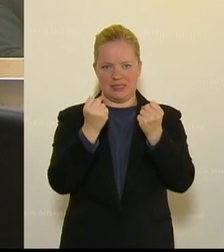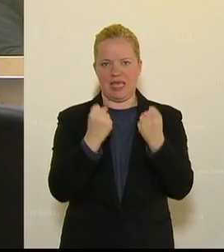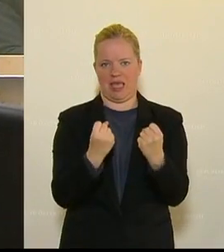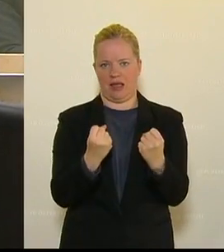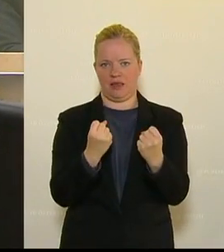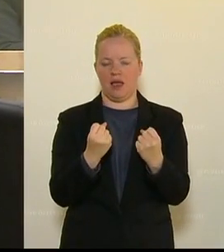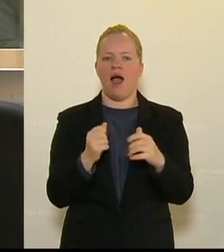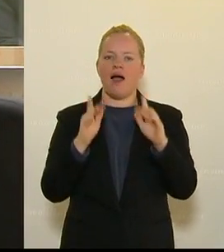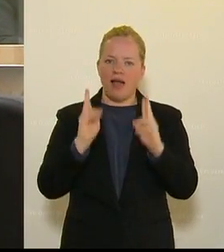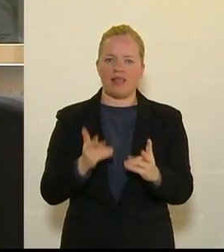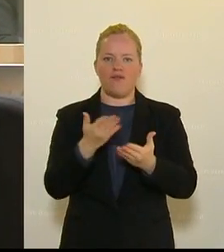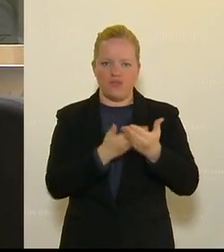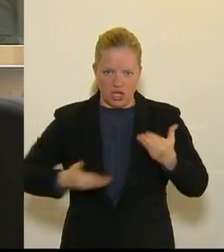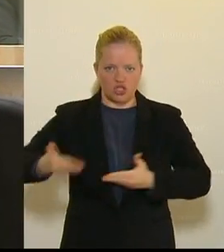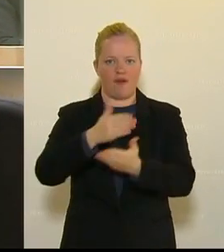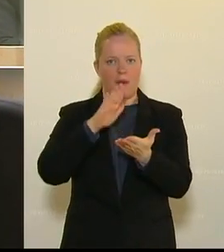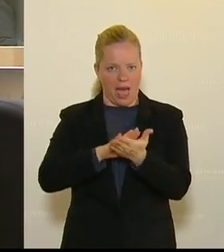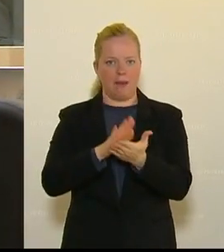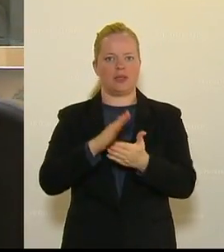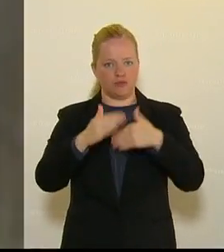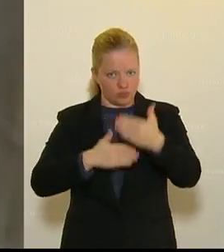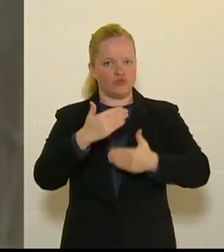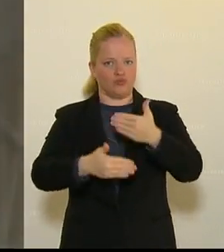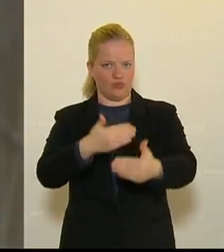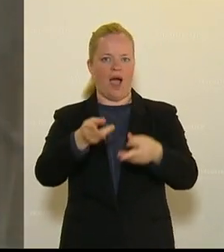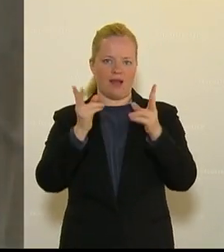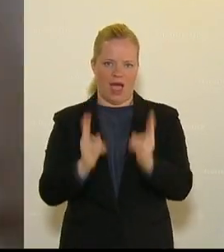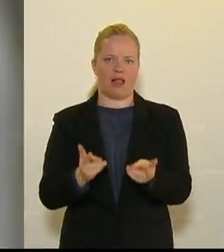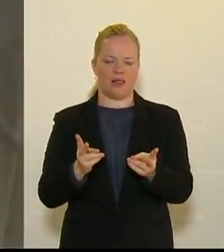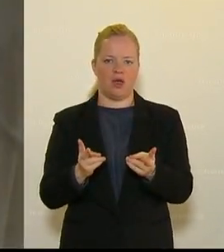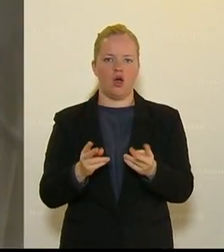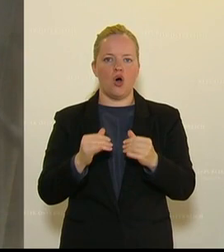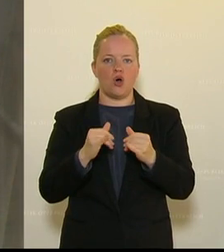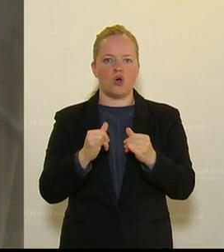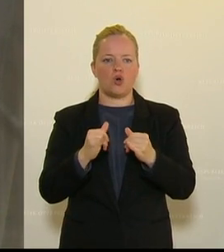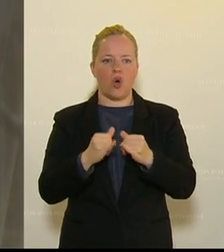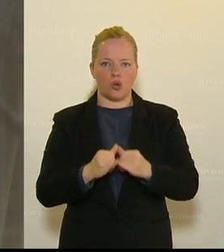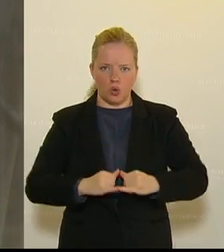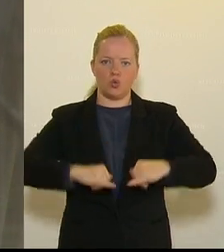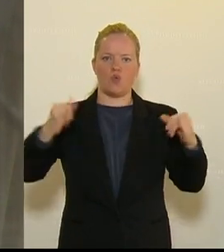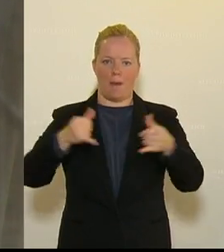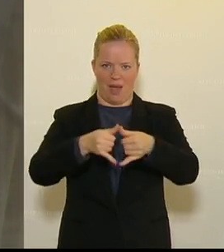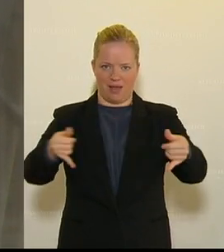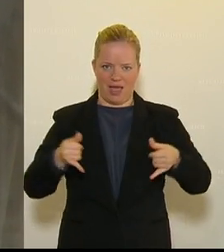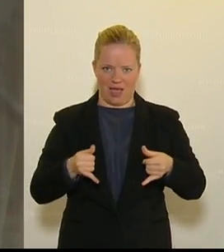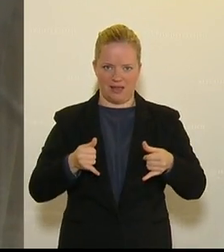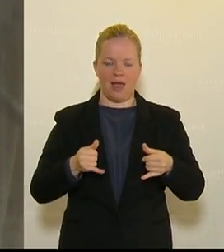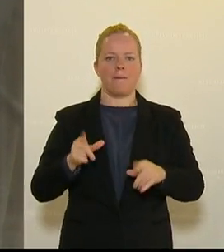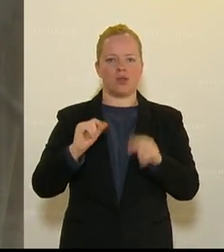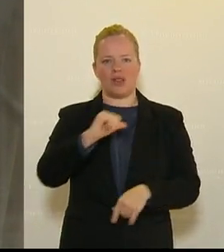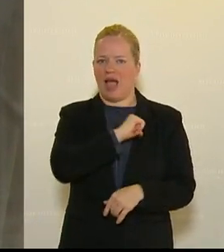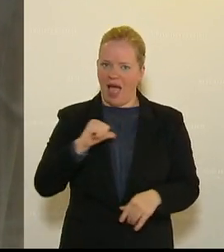Nur so kann unsere Wirtschaft in Schwung kommen. Ein Konjunkturpaket namens